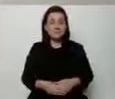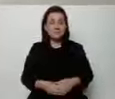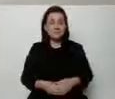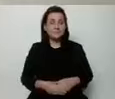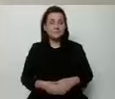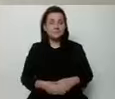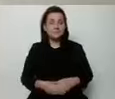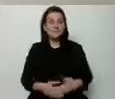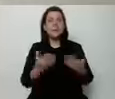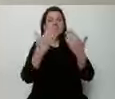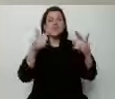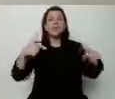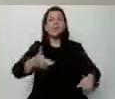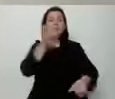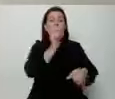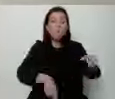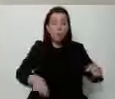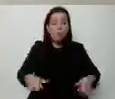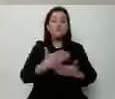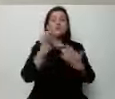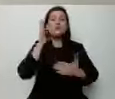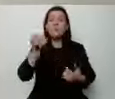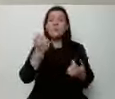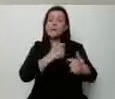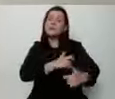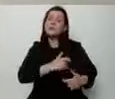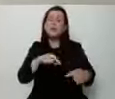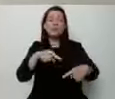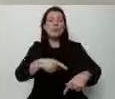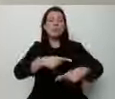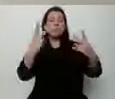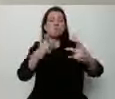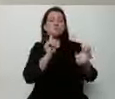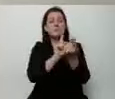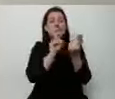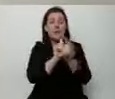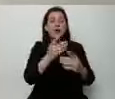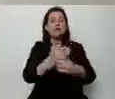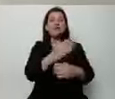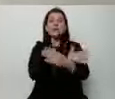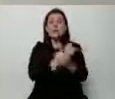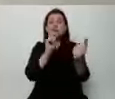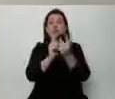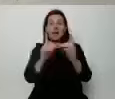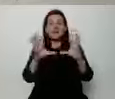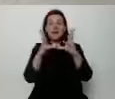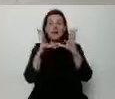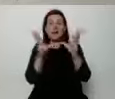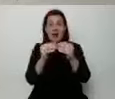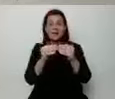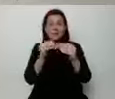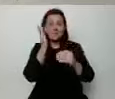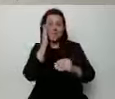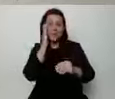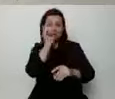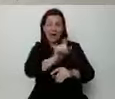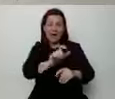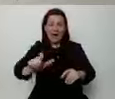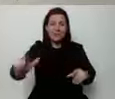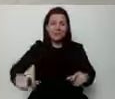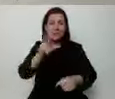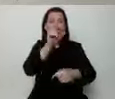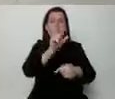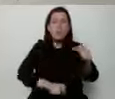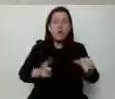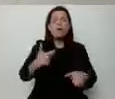Witajcie w Płocku, dzień dobry bardzo serdecznie na briefingu prasowym przed spotkaniem z Państwem, które zaraz zaczniemy. Obecni są Prezydent